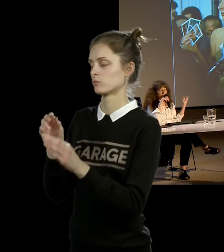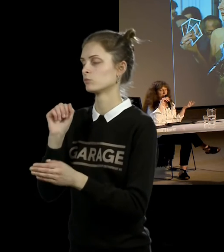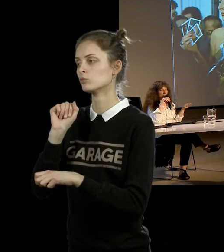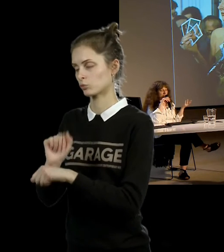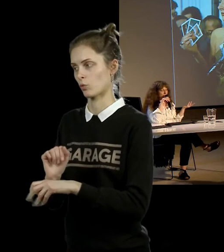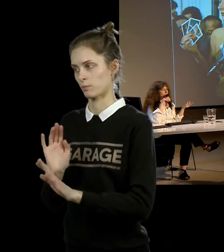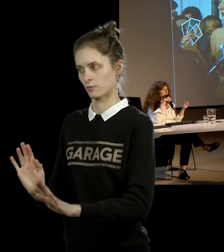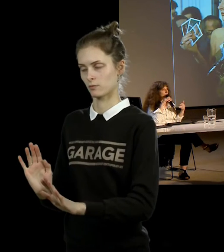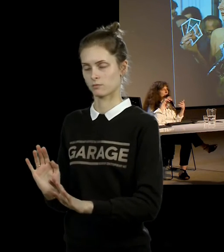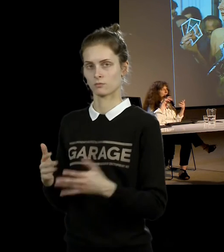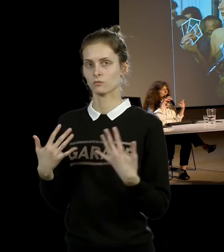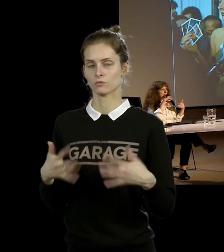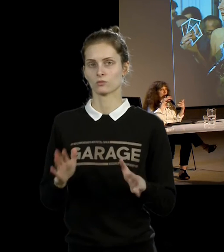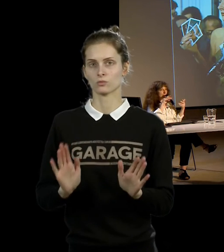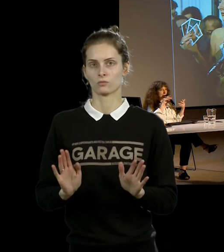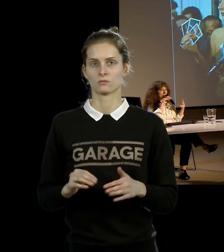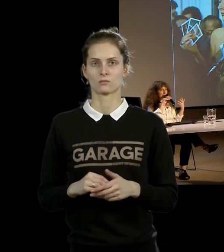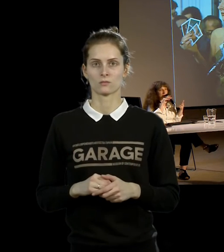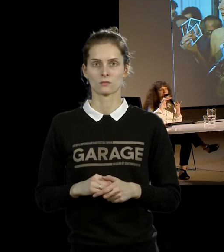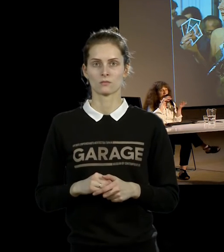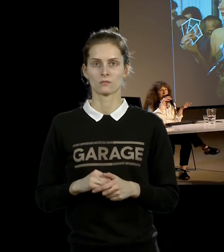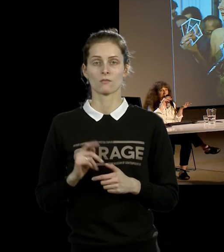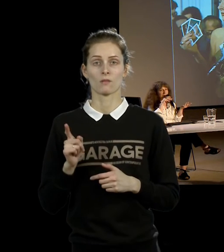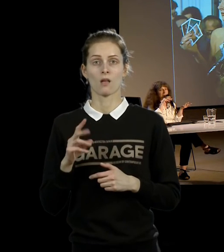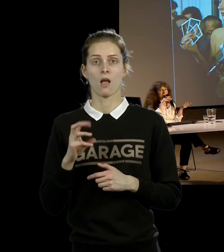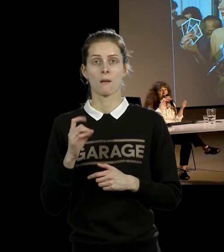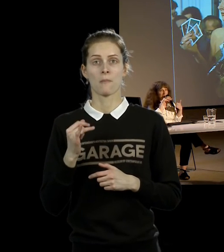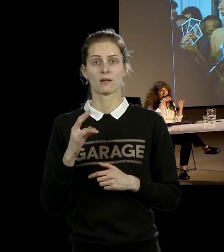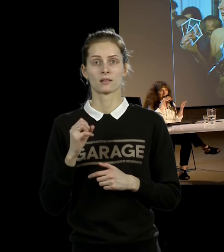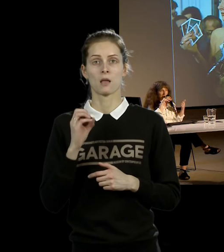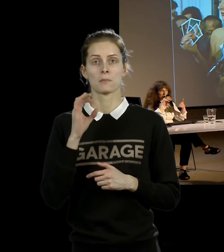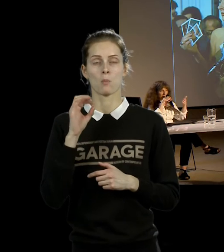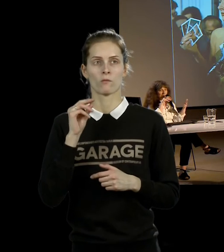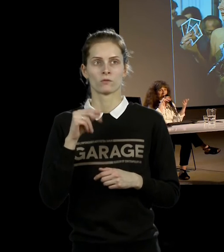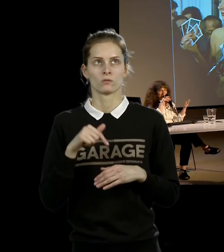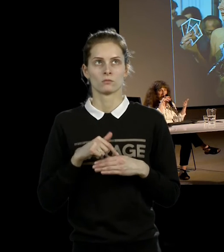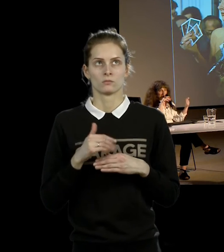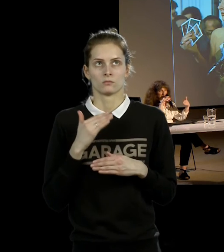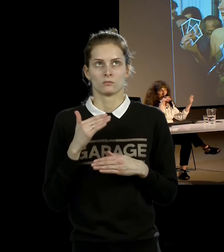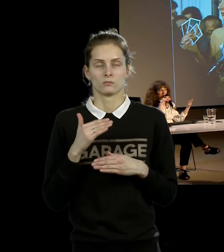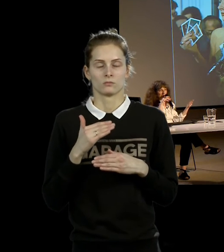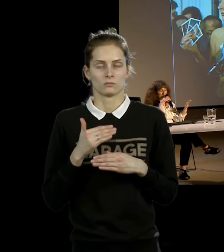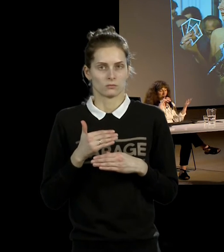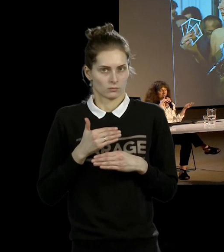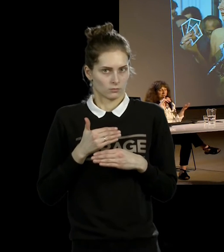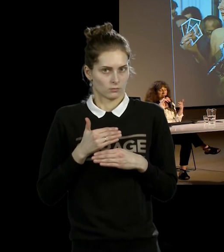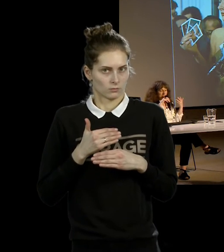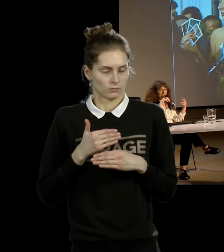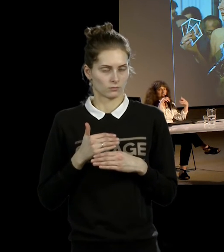поскольку акция закончилась, Марина Абрамовича задвигалась, она пришла, как бы начала весь мир, поскольку